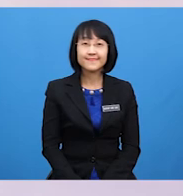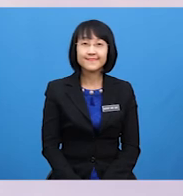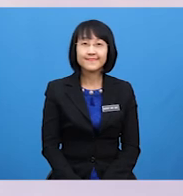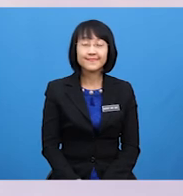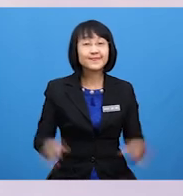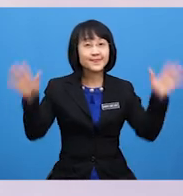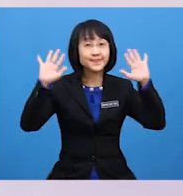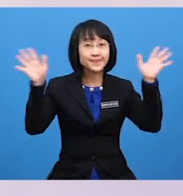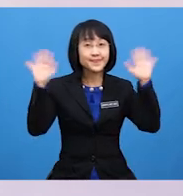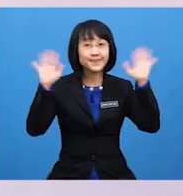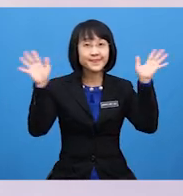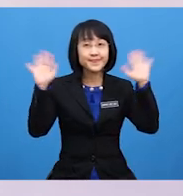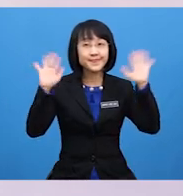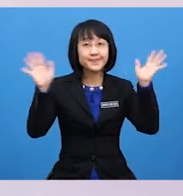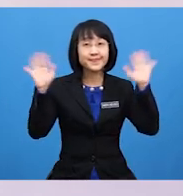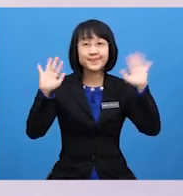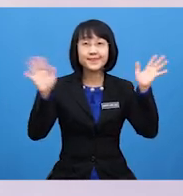Goodbye Goodbye